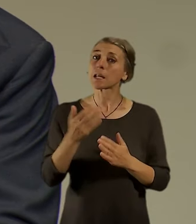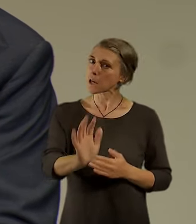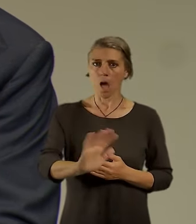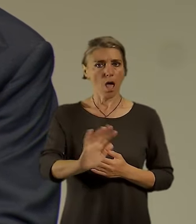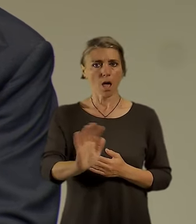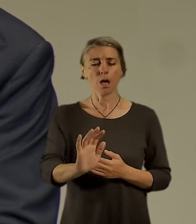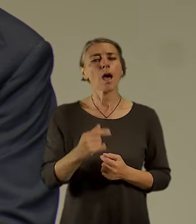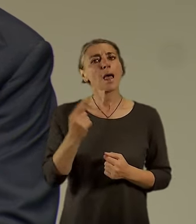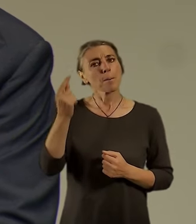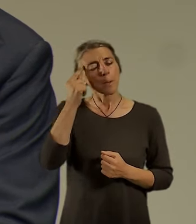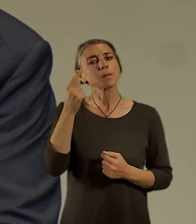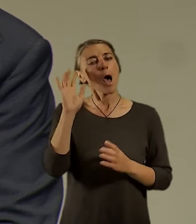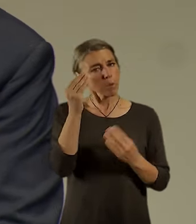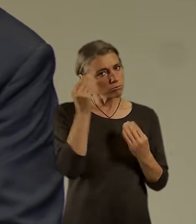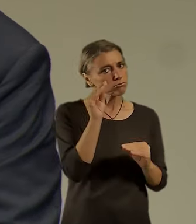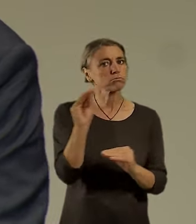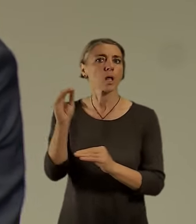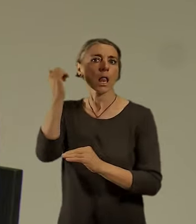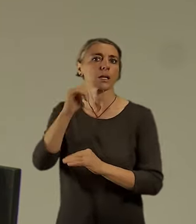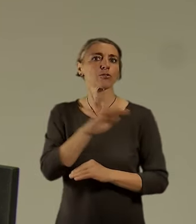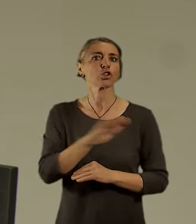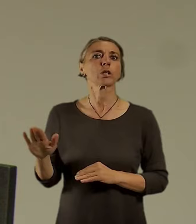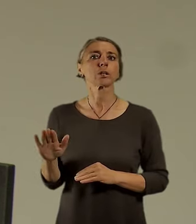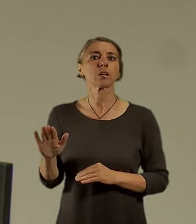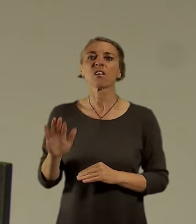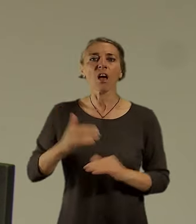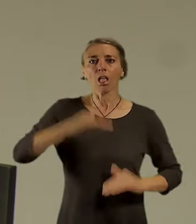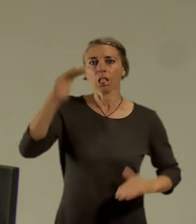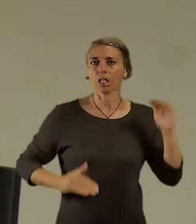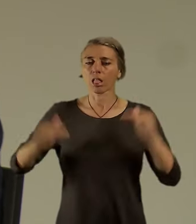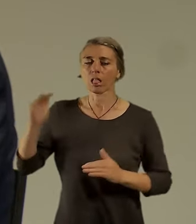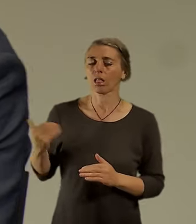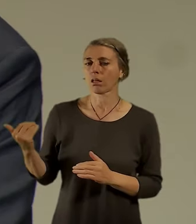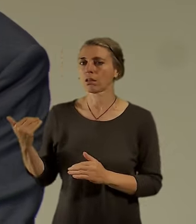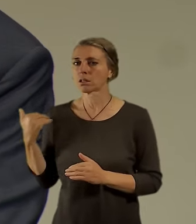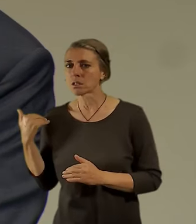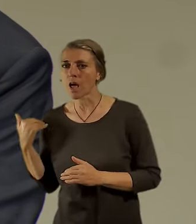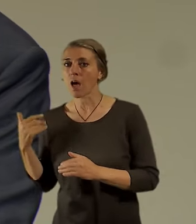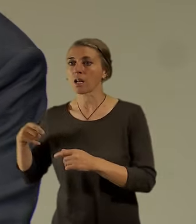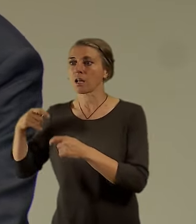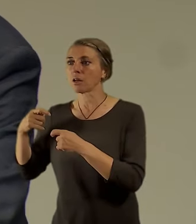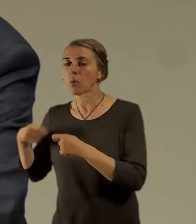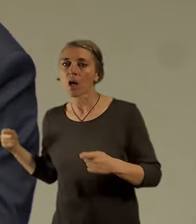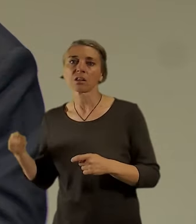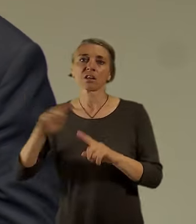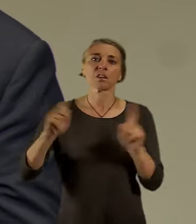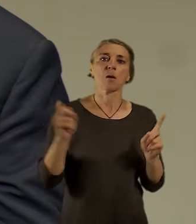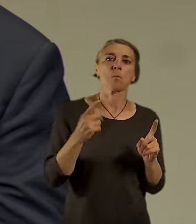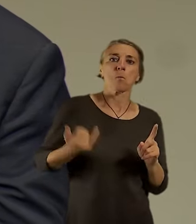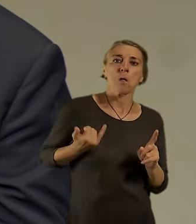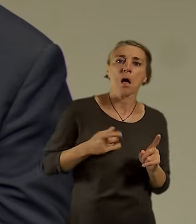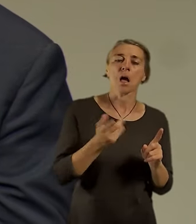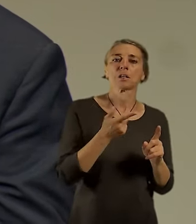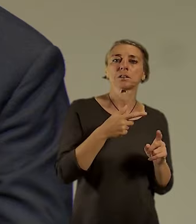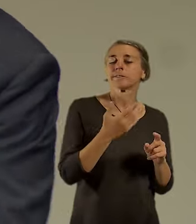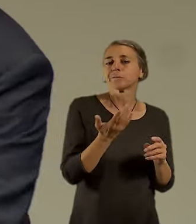Hledat vlastně, kde je ta míra, kdy ta technologie nás jako požere. A dostane nás do toho anonimního